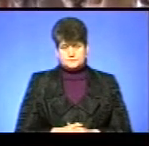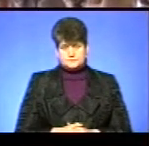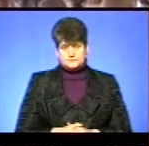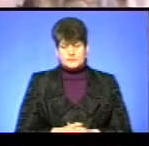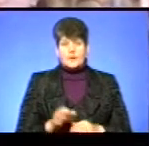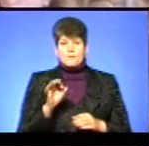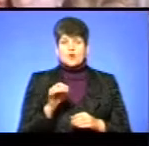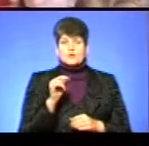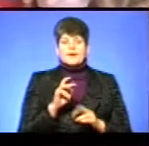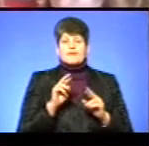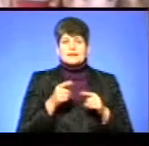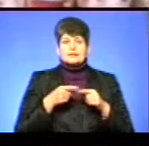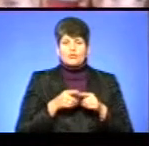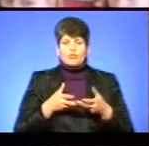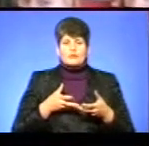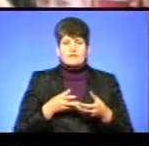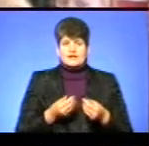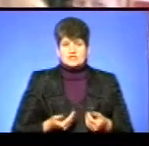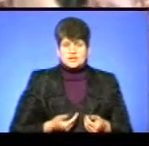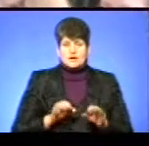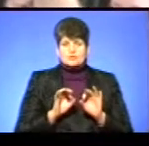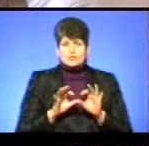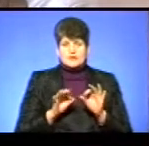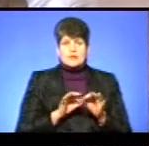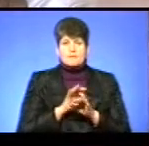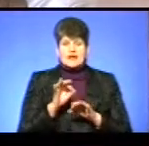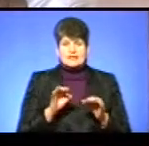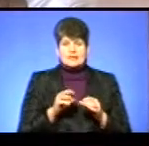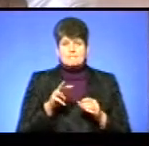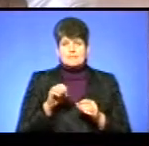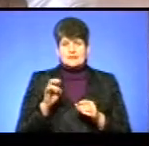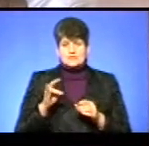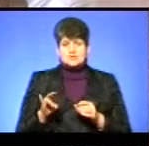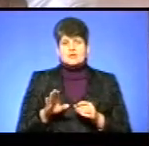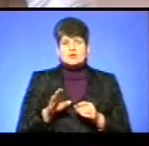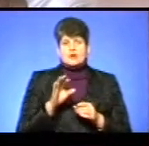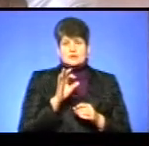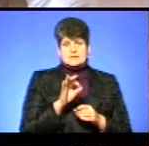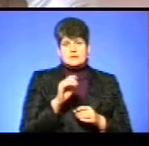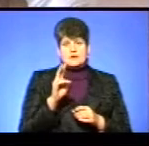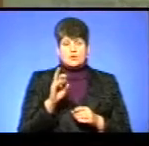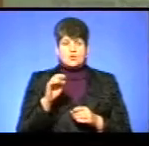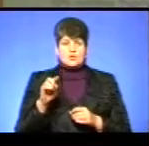Про те, як технології впливають на життя, розповідає проєктний менеджер ІТ-компанії Олександра Козак.